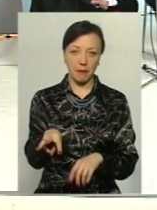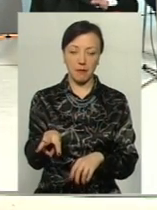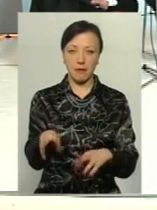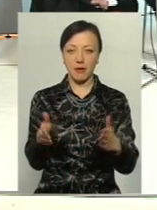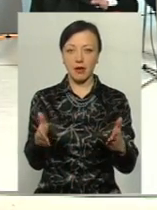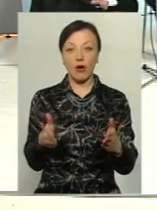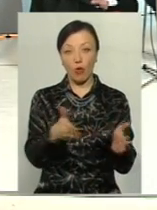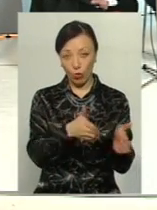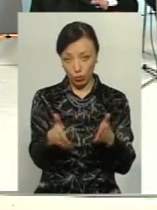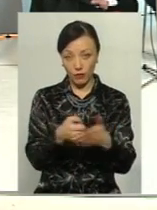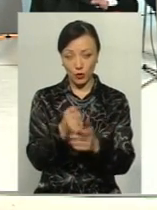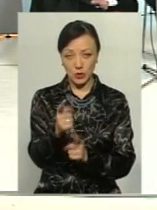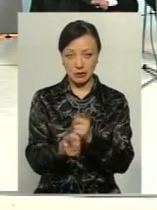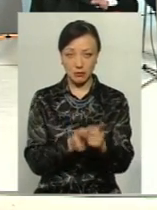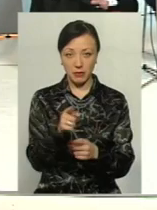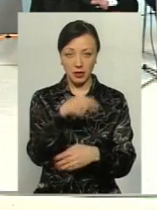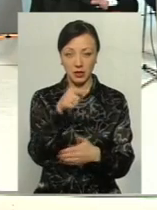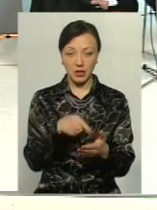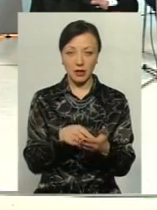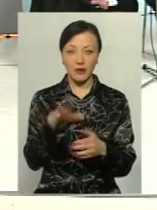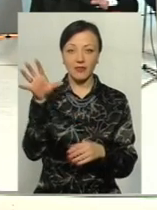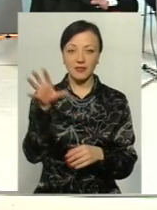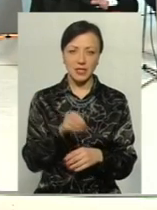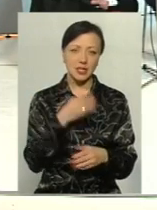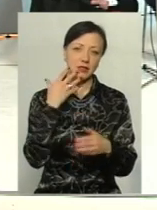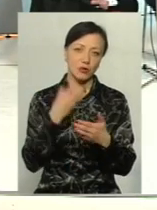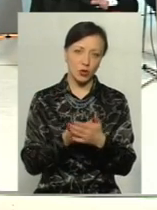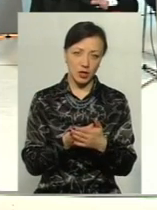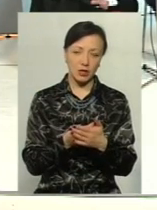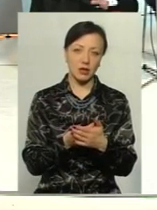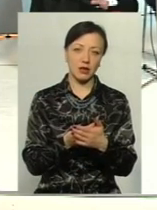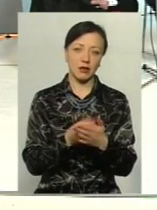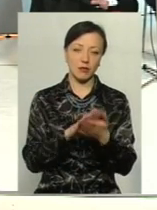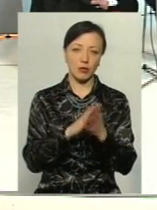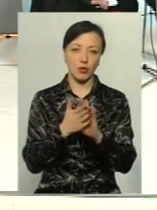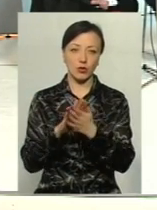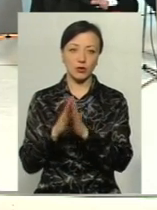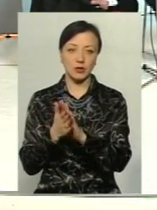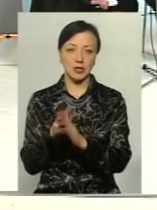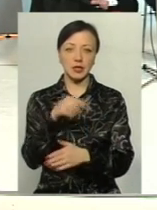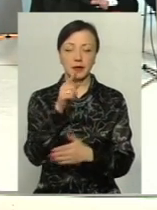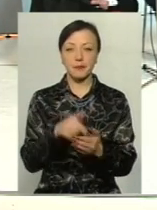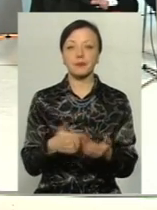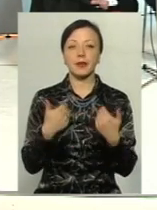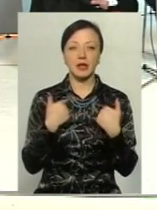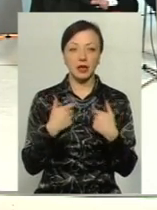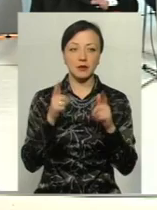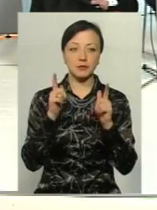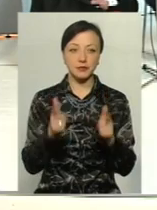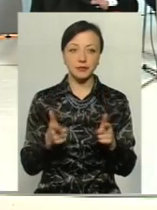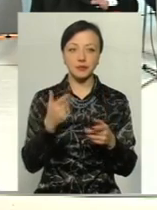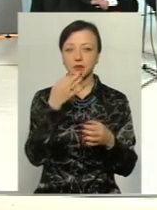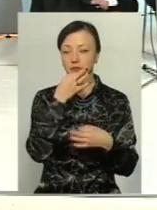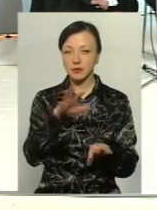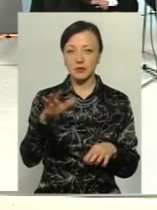змін в усіх своїх іпостатствах? Я повністю підтримую думку, що будь-яка рада